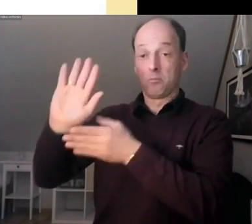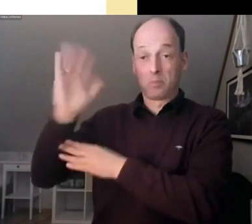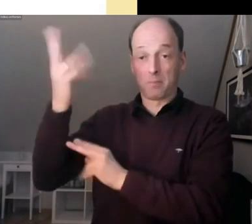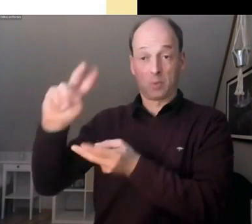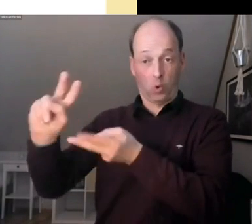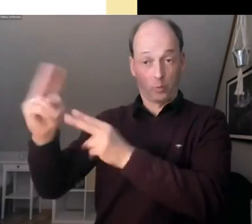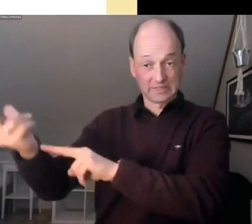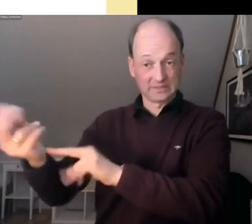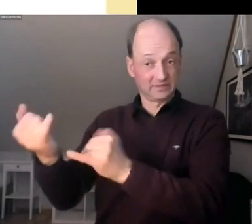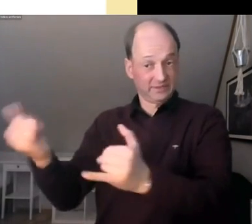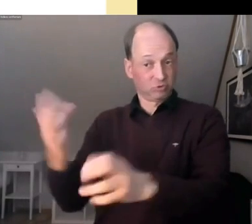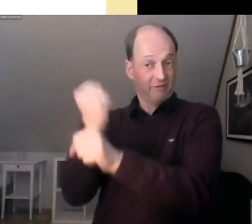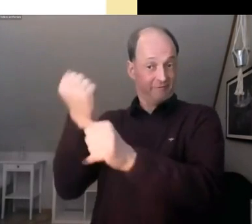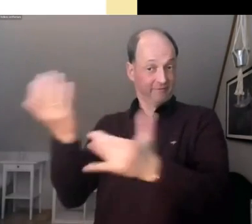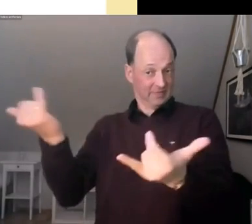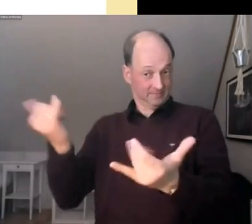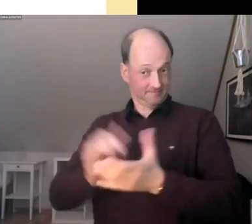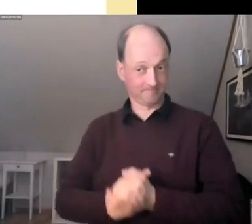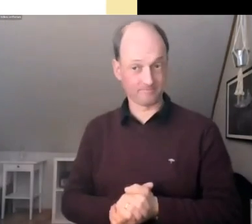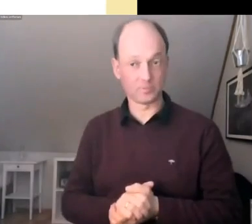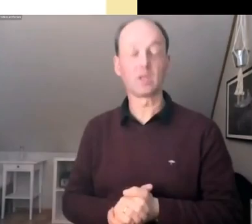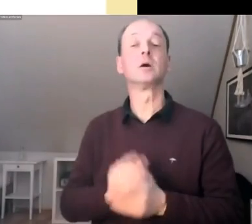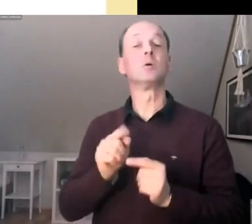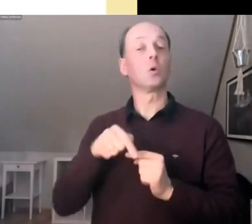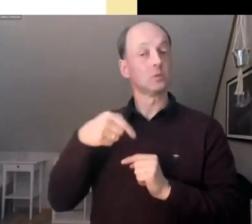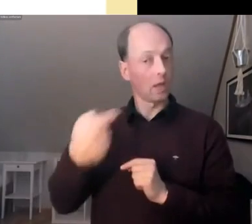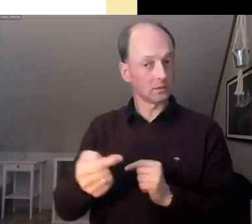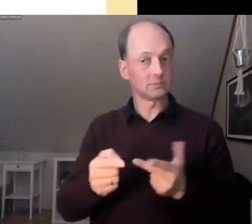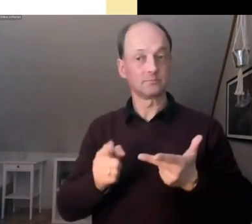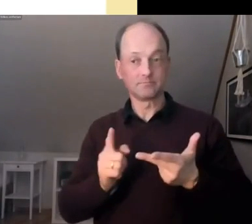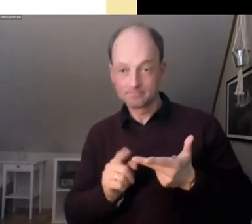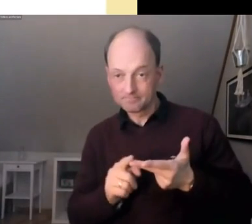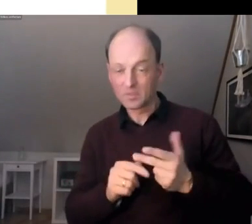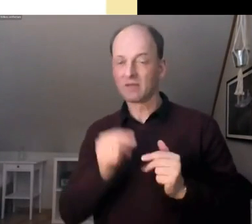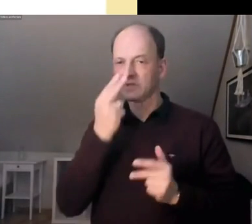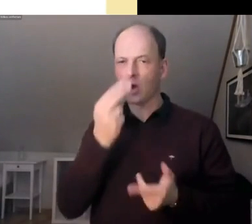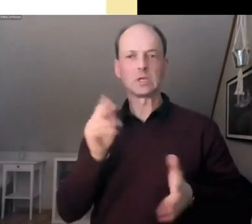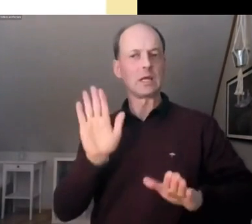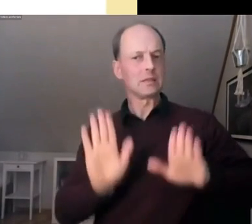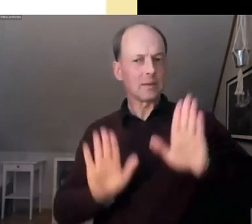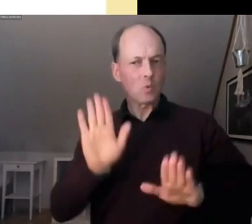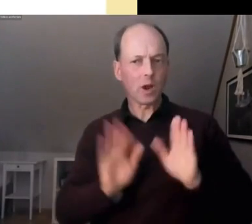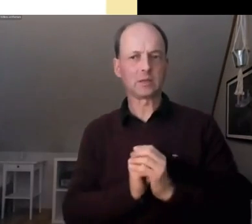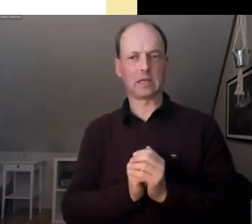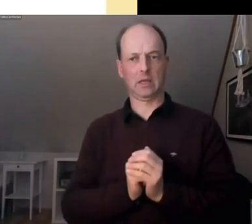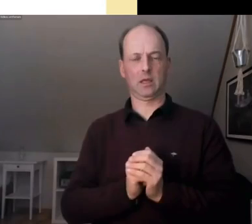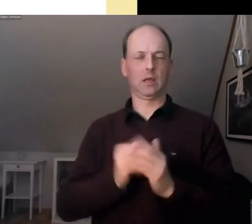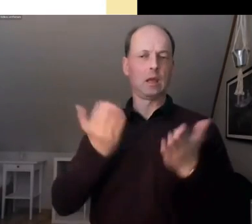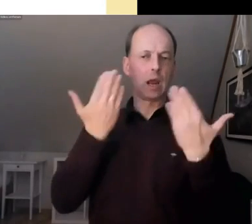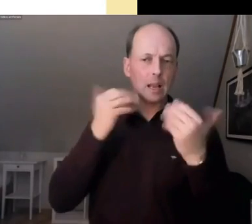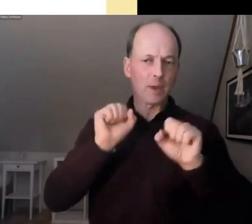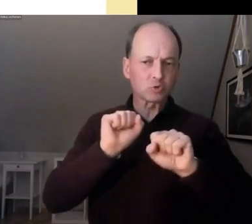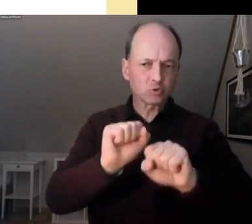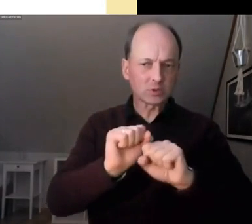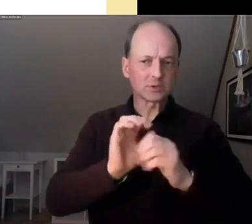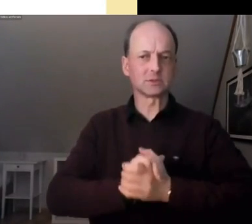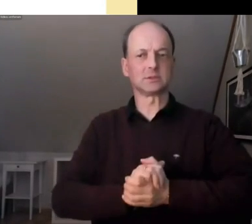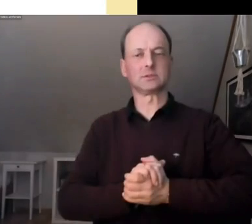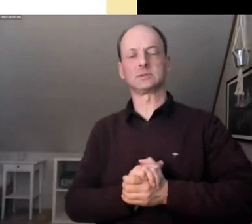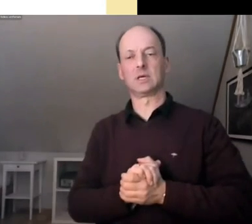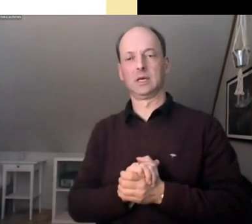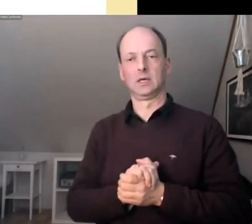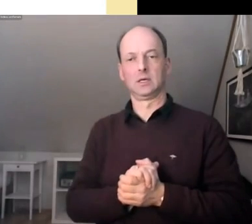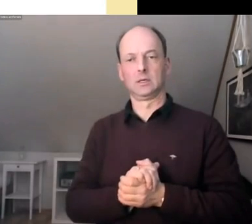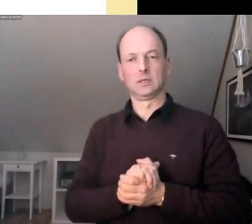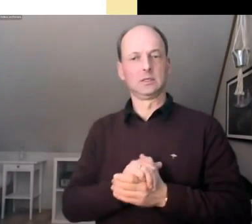Und drittens nochmal der größere Ausblick, ja wie ist das denn jetzt mit Demokratie, Klimaschutz? Auch nochmal zurück auf die Frage, die wir